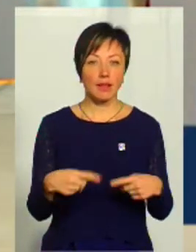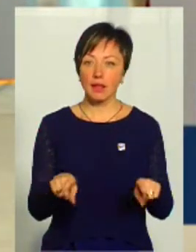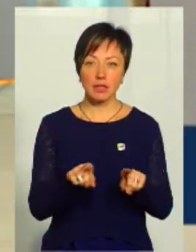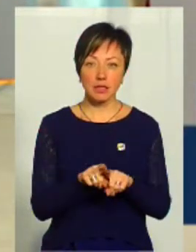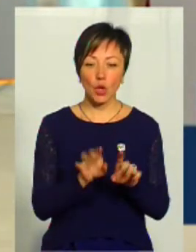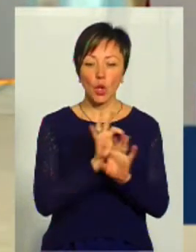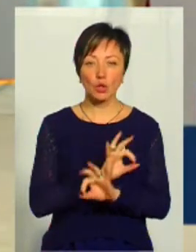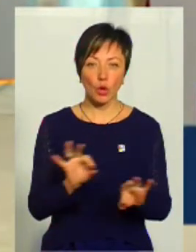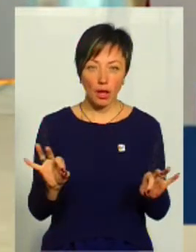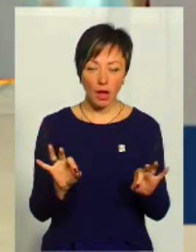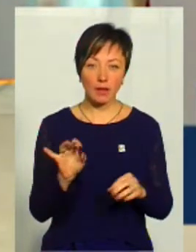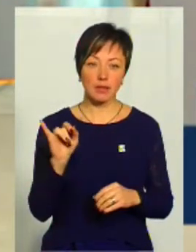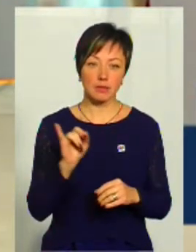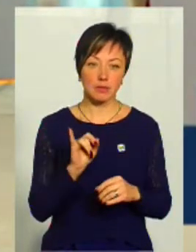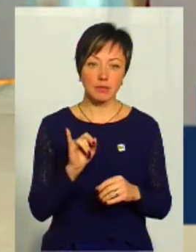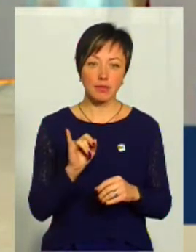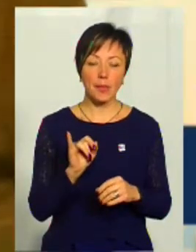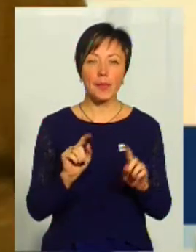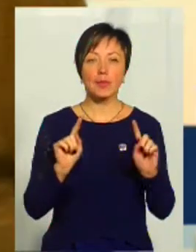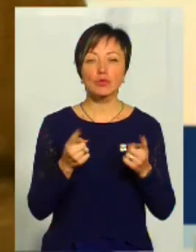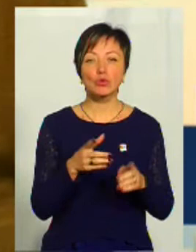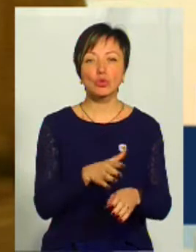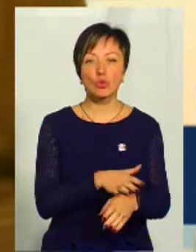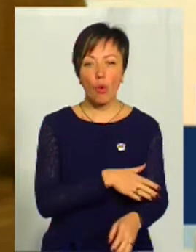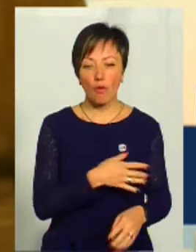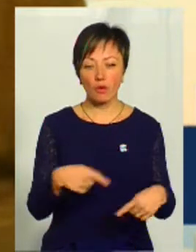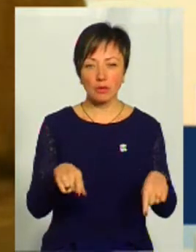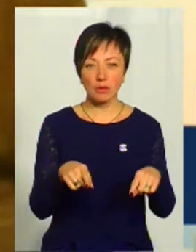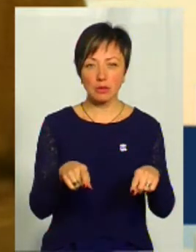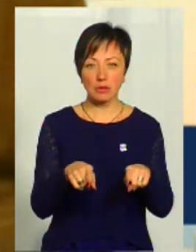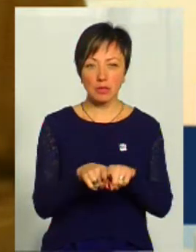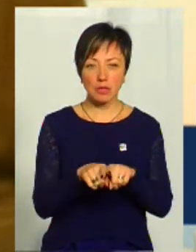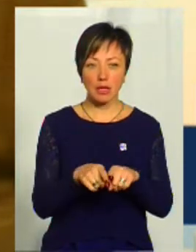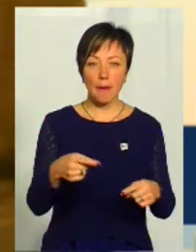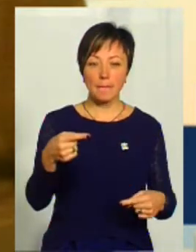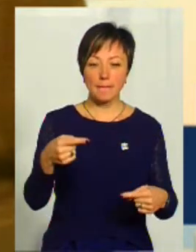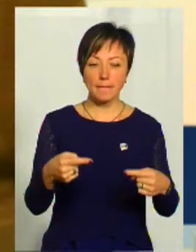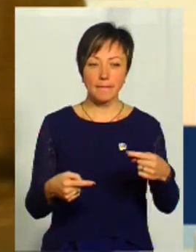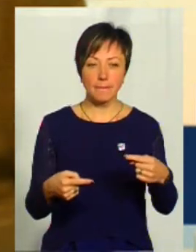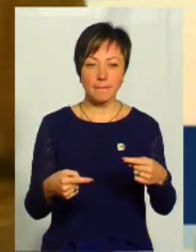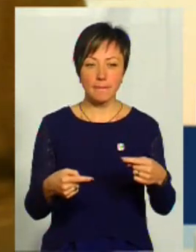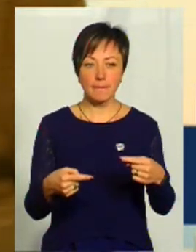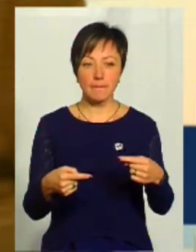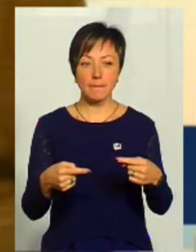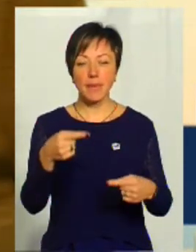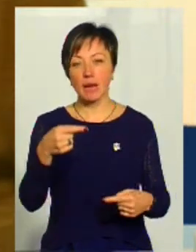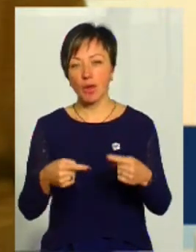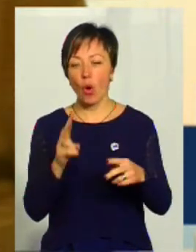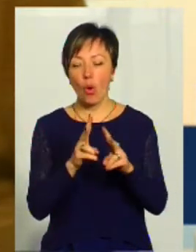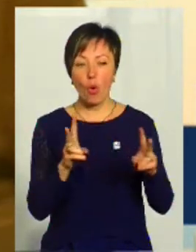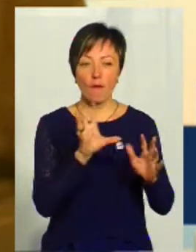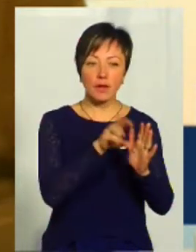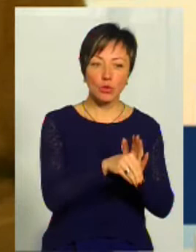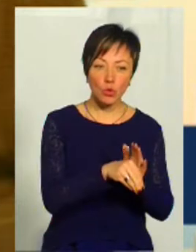не настільки досконале, і дуже довго вже точаться такі перипетії, кого